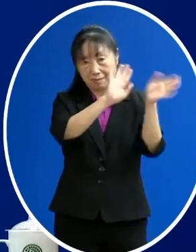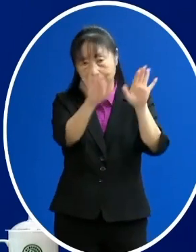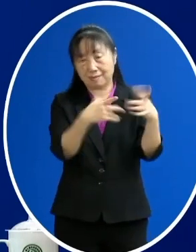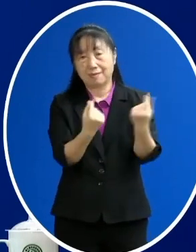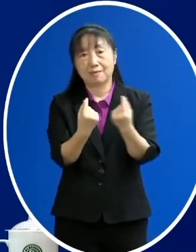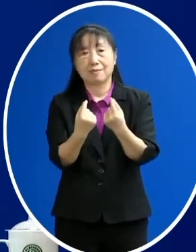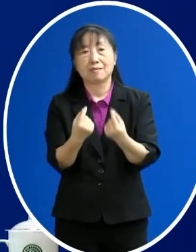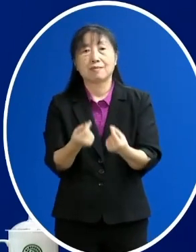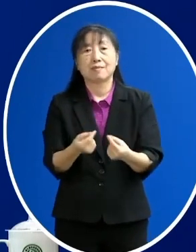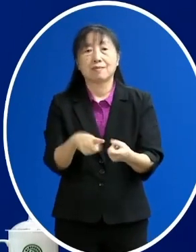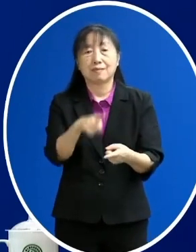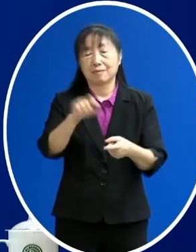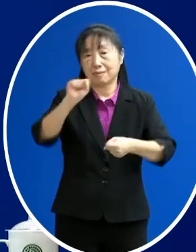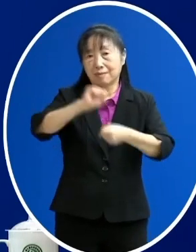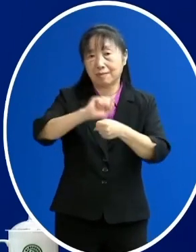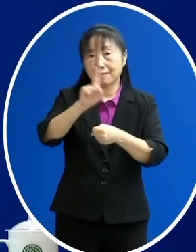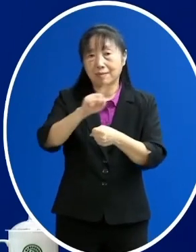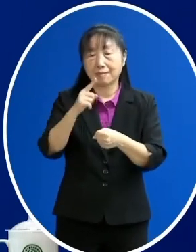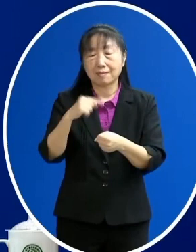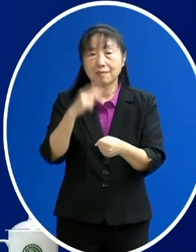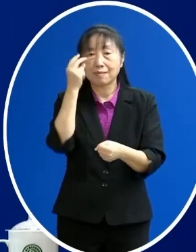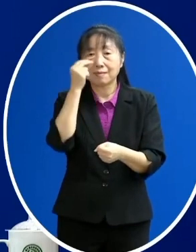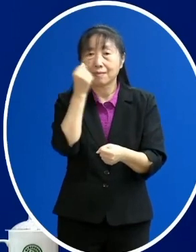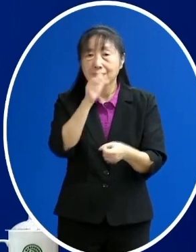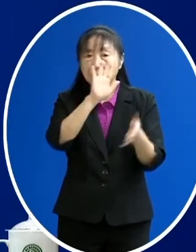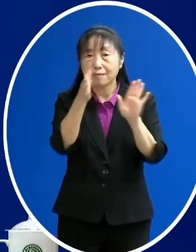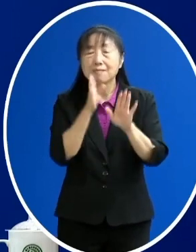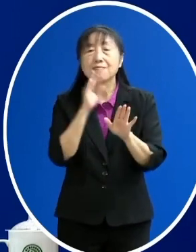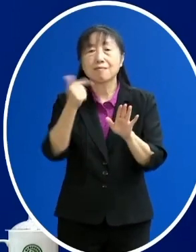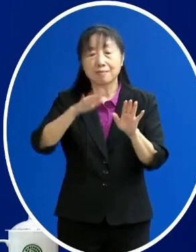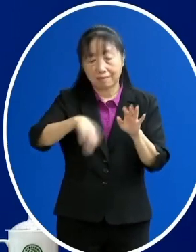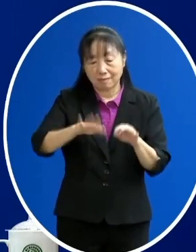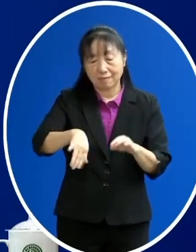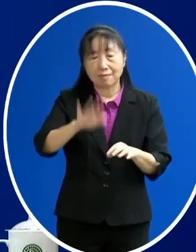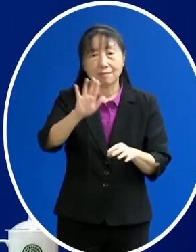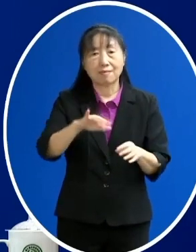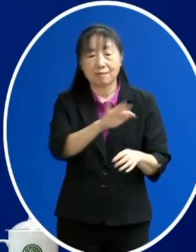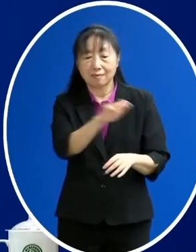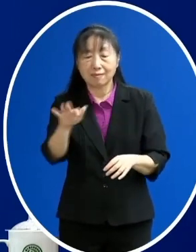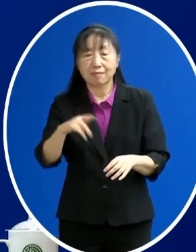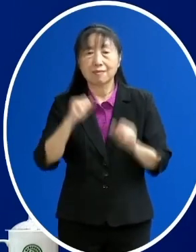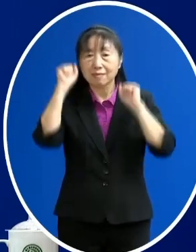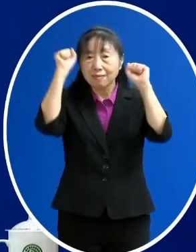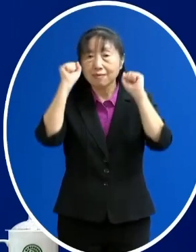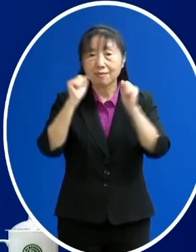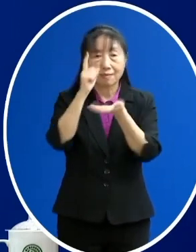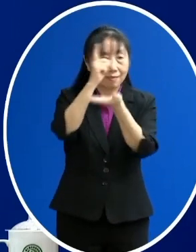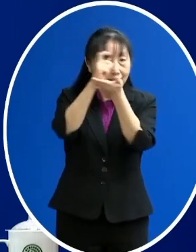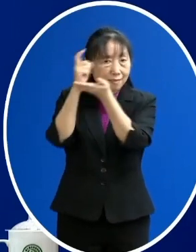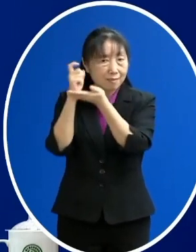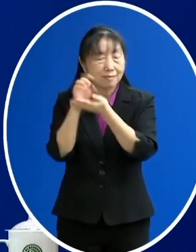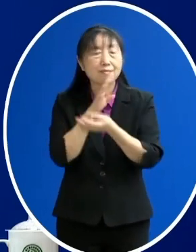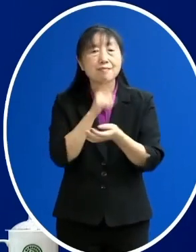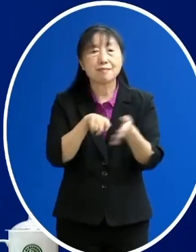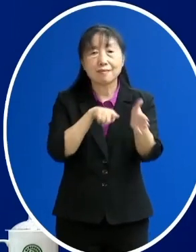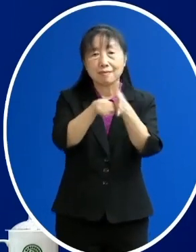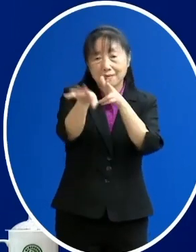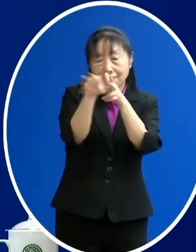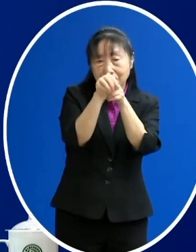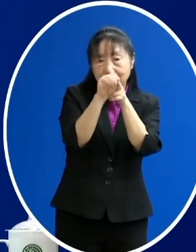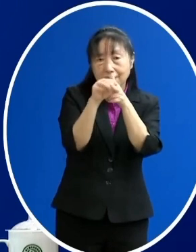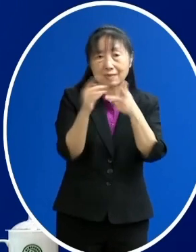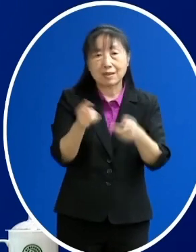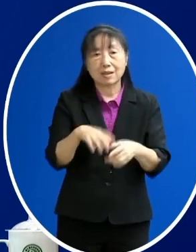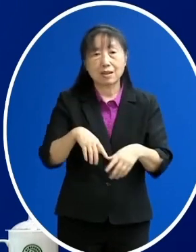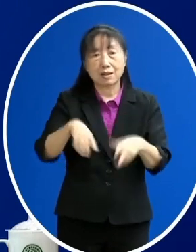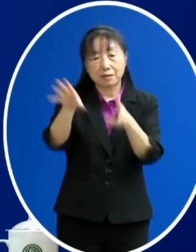復的這個增加的這個例外情形就列在下方所以在運動 拍照還有直播錄影主持